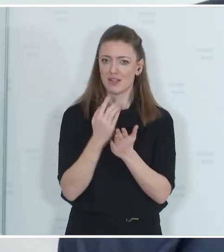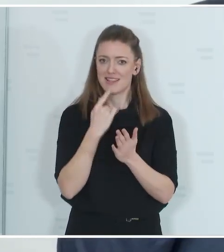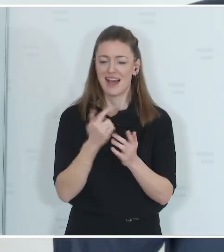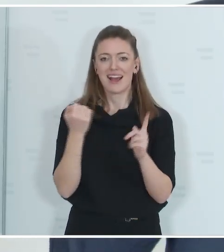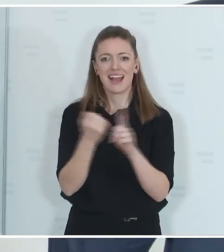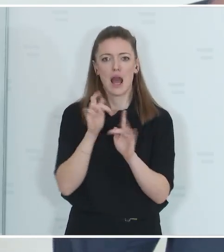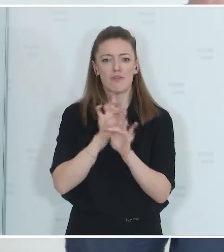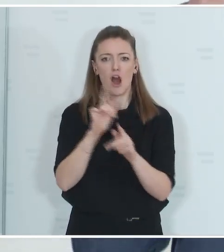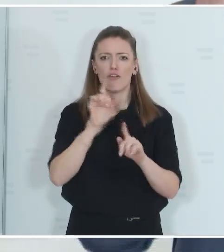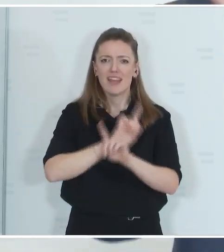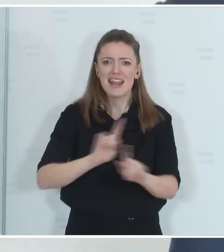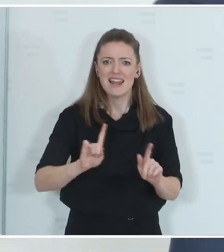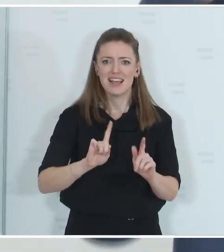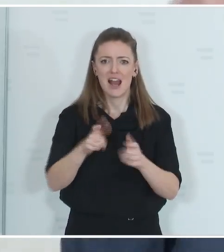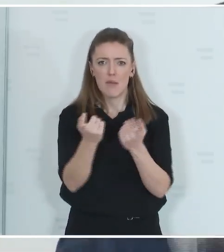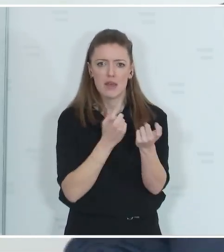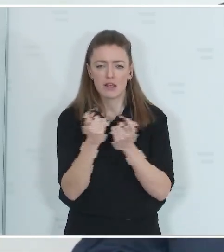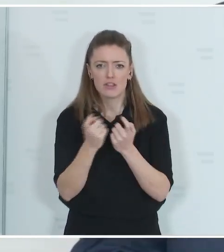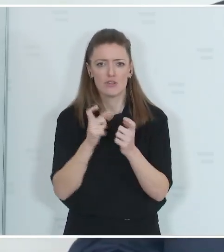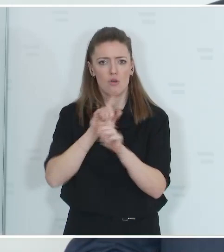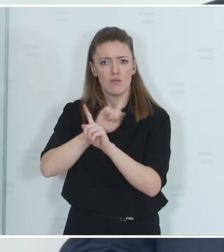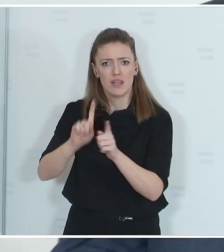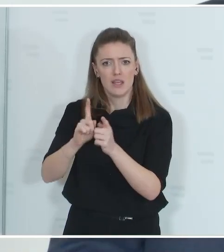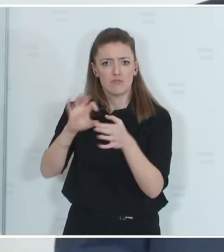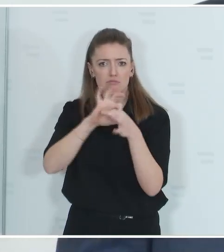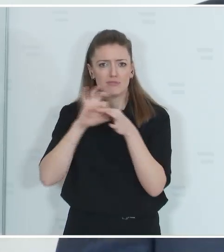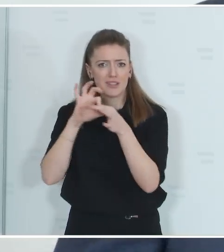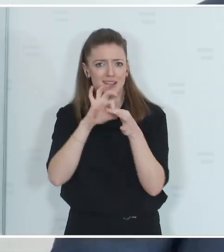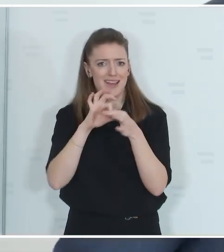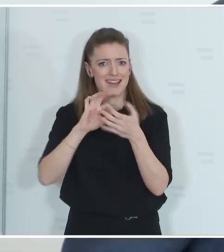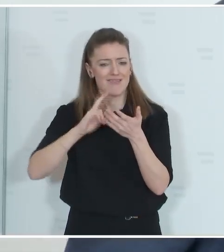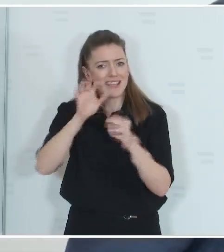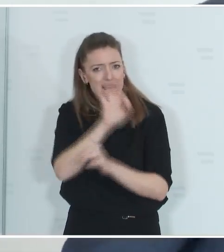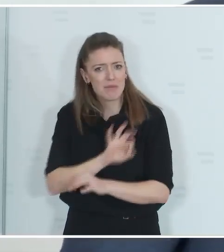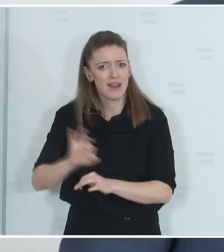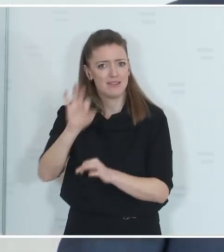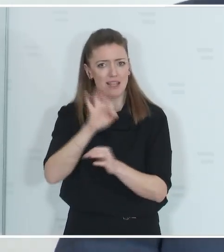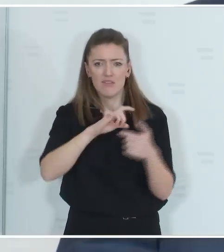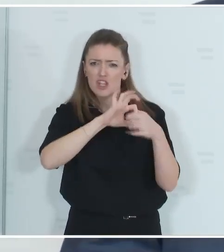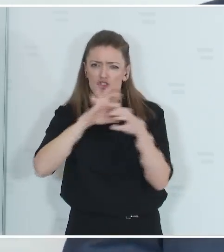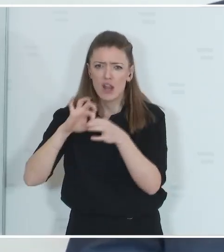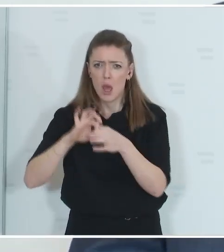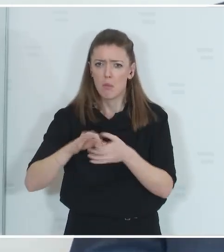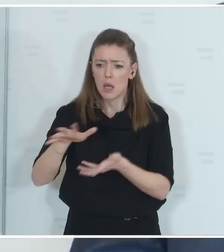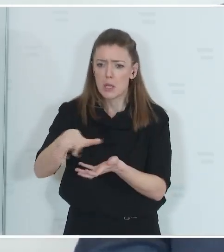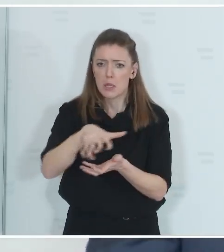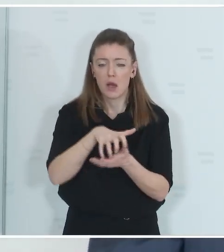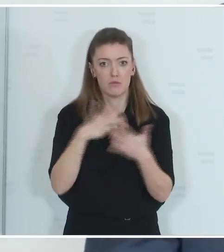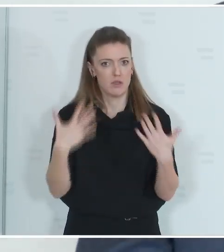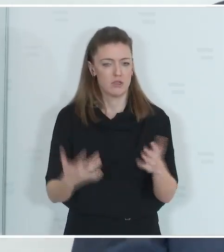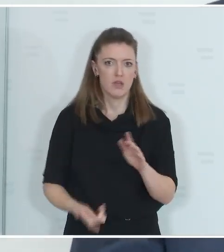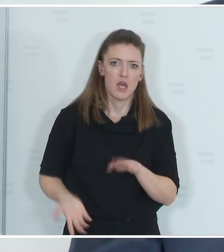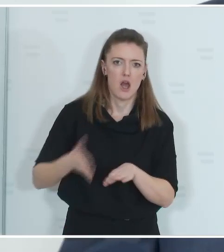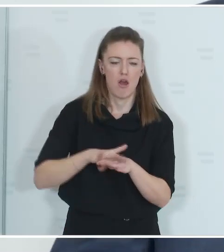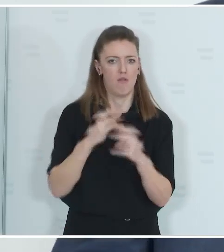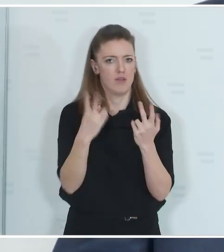illegale Migration, Kampf gegen die organisierte Kriminalität, Kampf gegen die Schlepper ist eine der zentralsten Herausforderungen, die